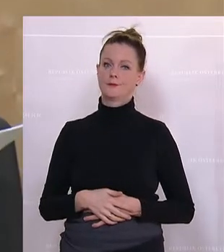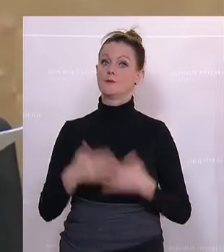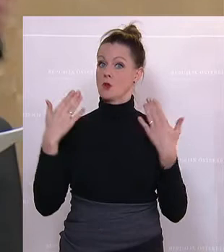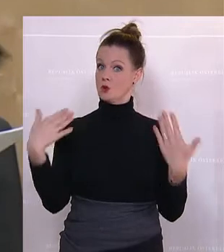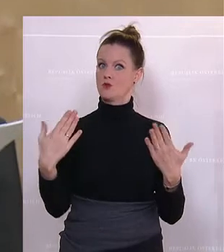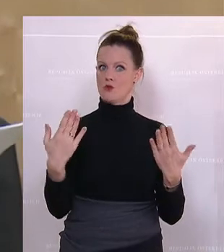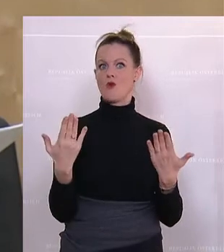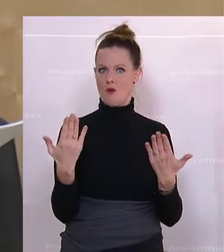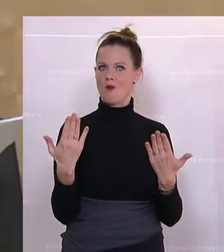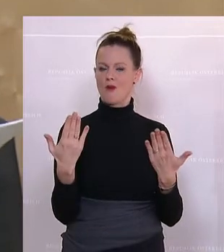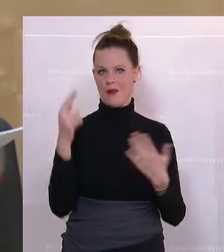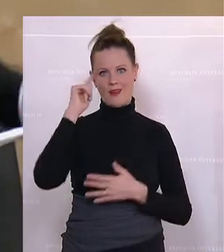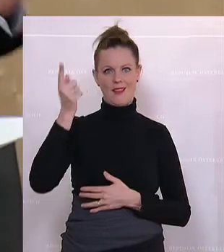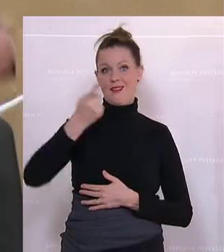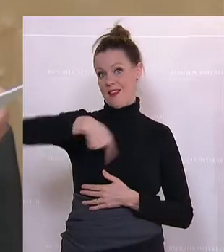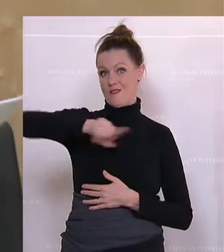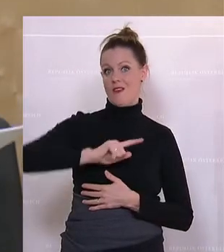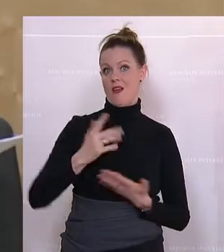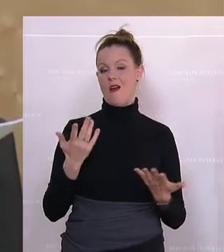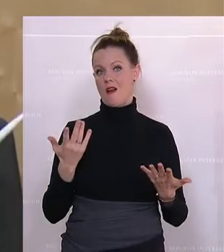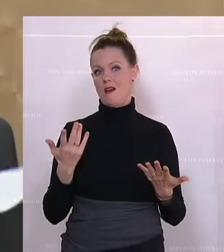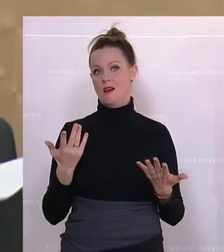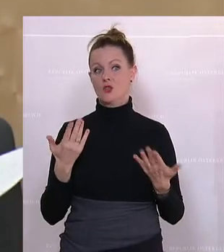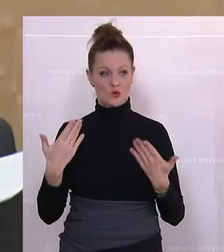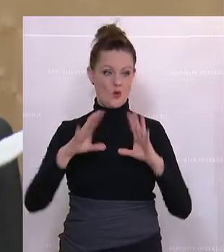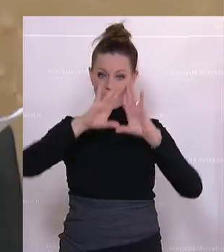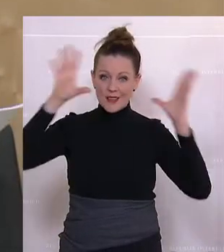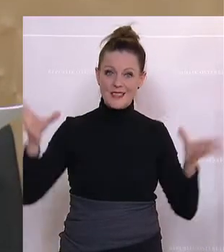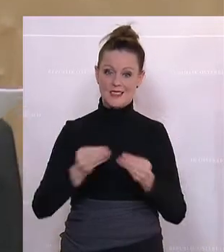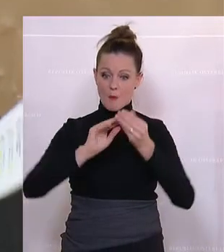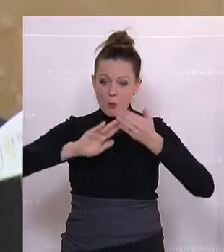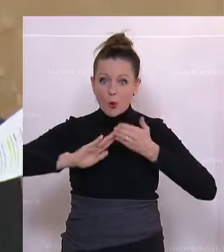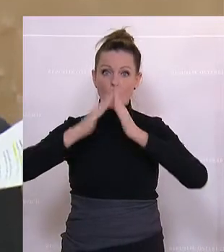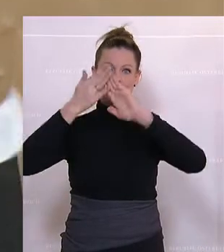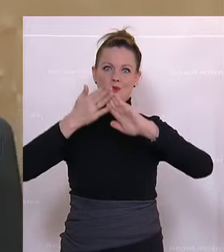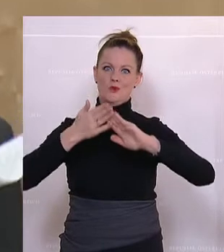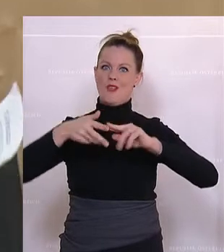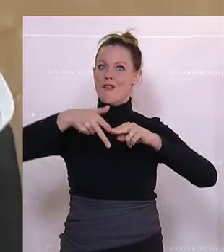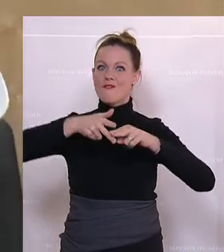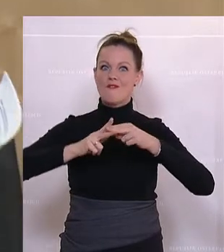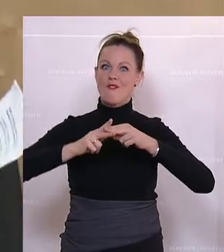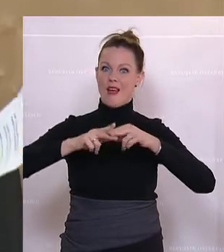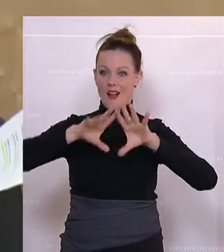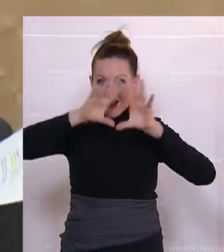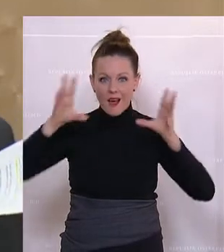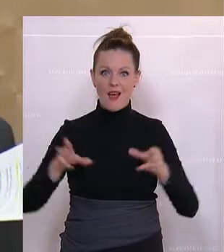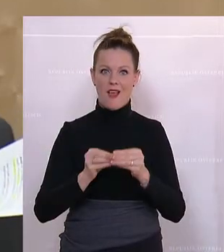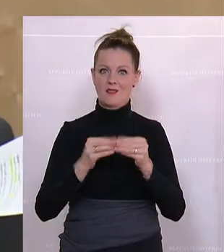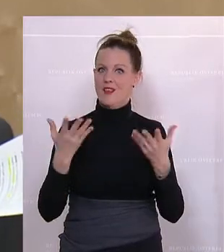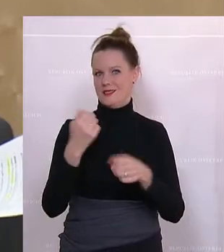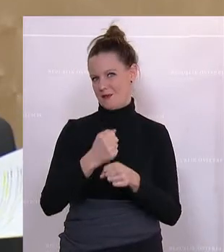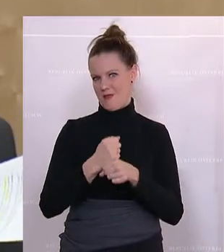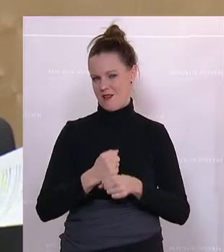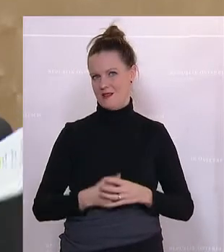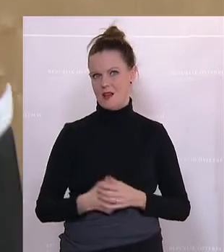das ist es, glaube ich, was hier mit diesem Gesamtkonstruktionswerk generiert wird. Und es wurde schon